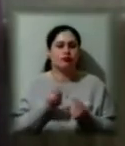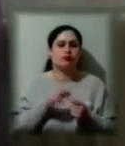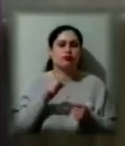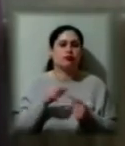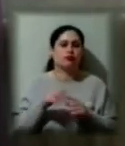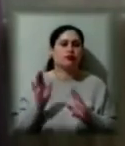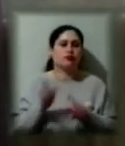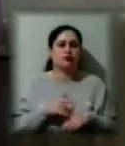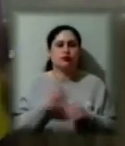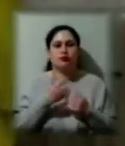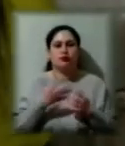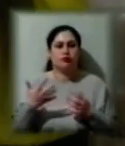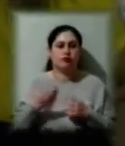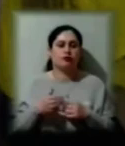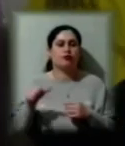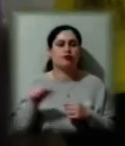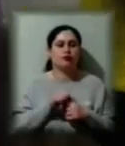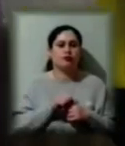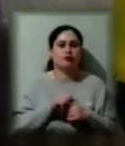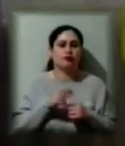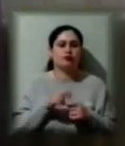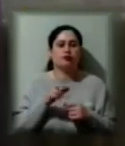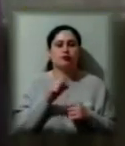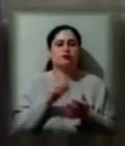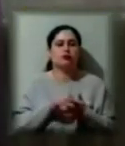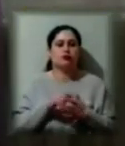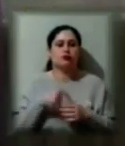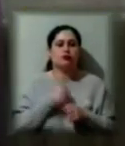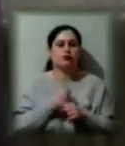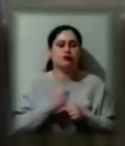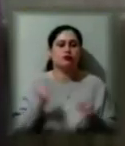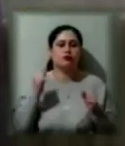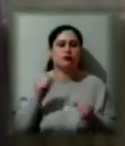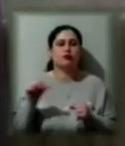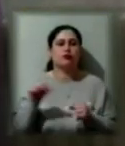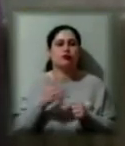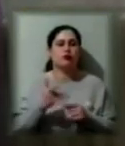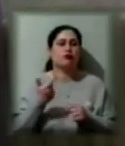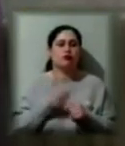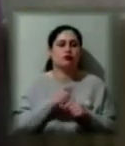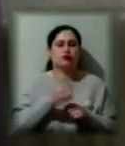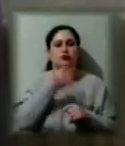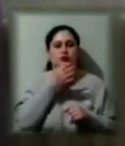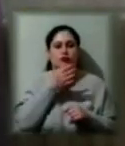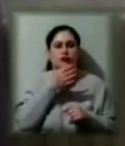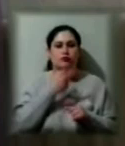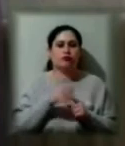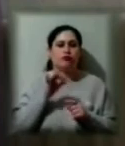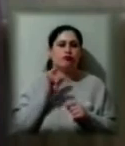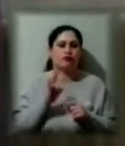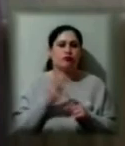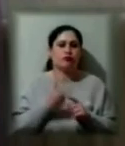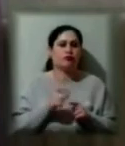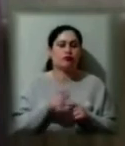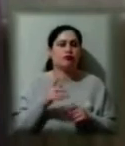хвилин заняття ми робимо фізкульт-хвилинку, яка йому дуже подобається. Він дуже швидко все